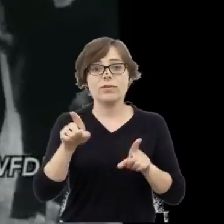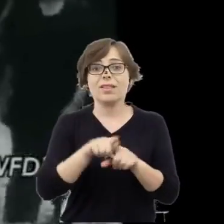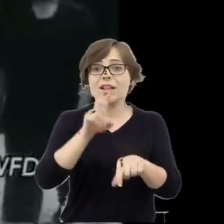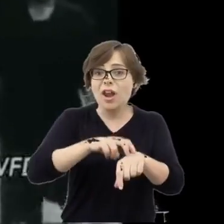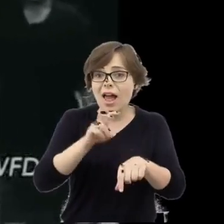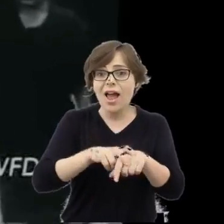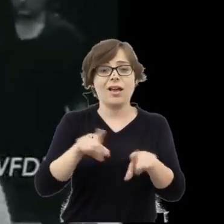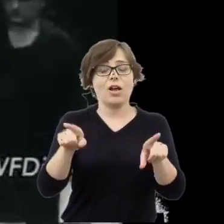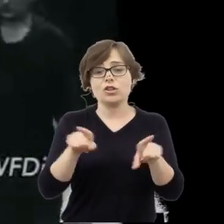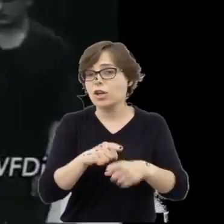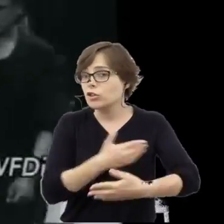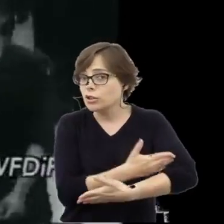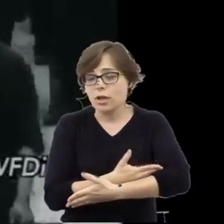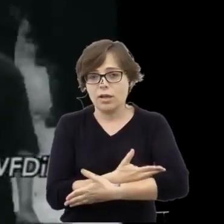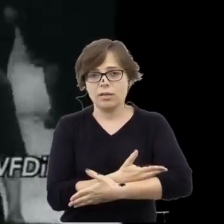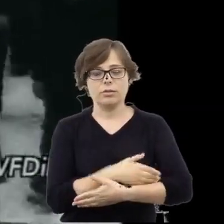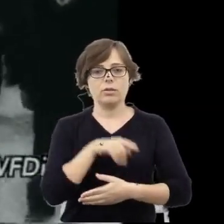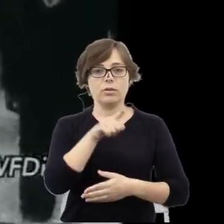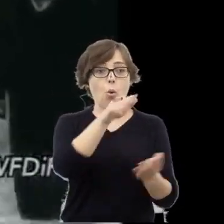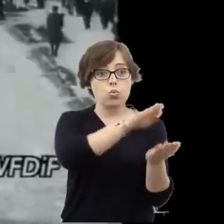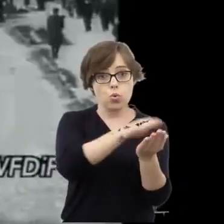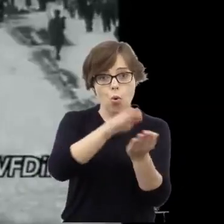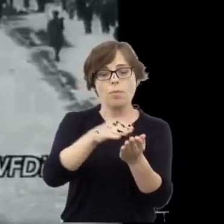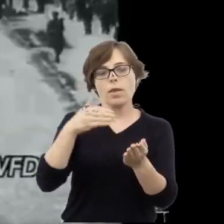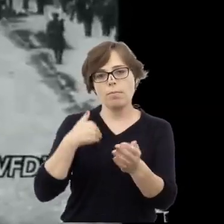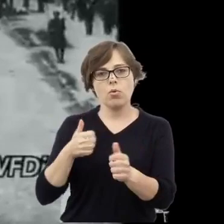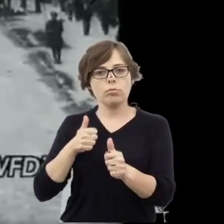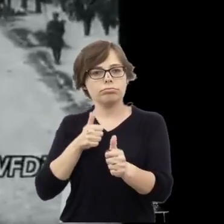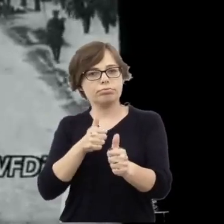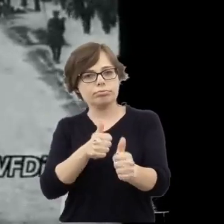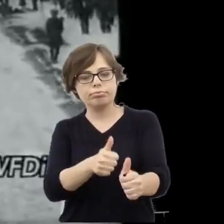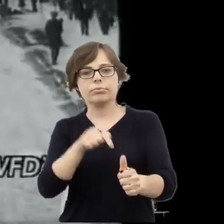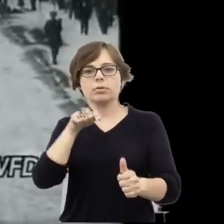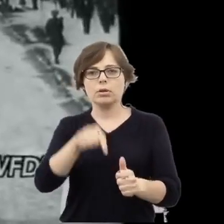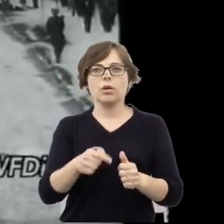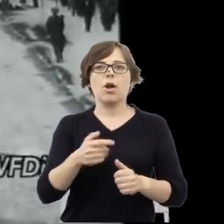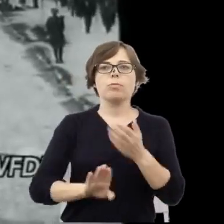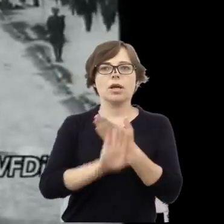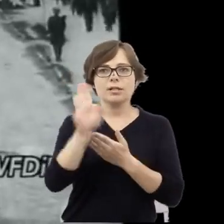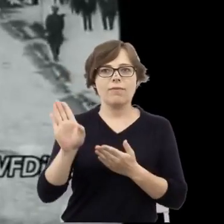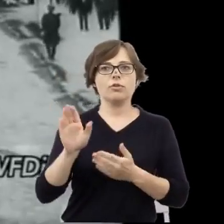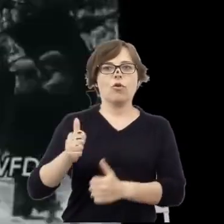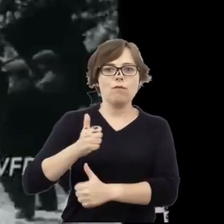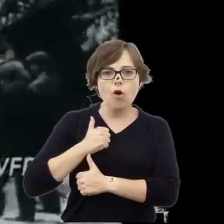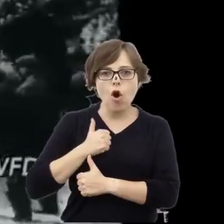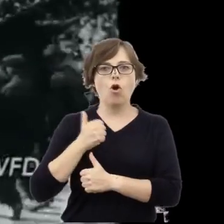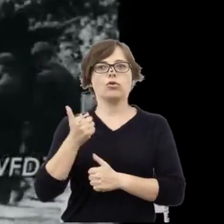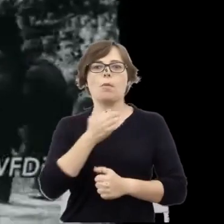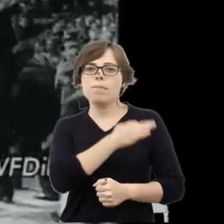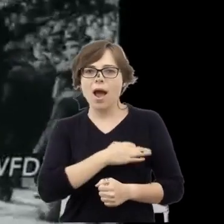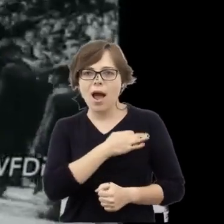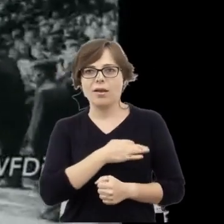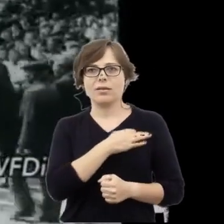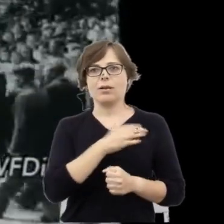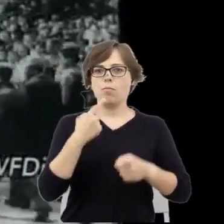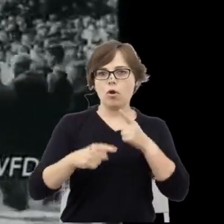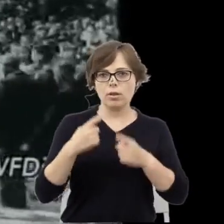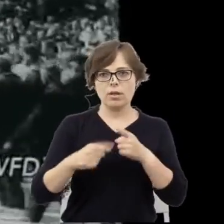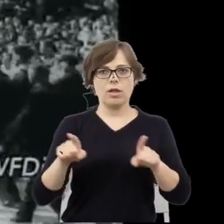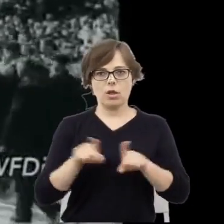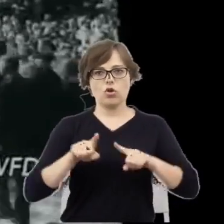pomordowanych szli przedstawiciele rządu i wojska, partii politycznych i organizacji społecznych. Cała Polska